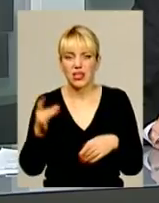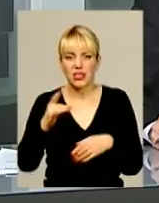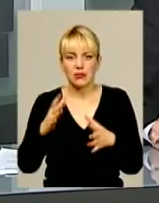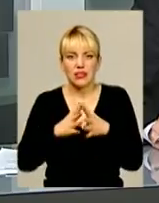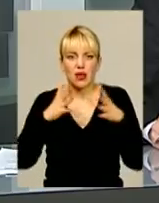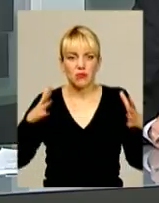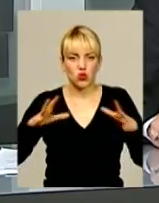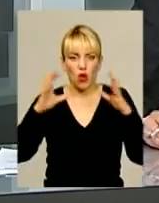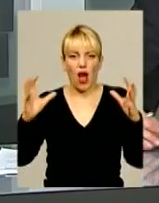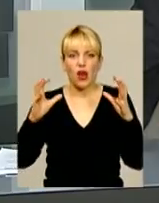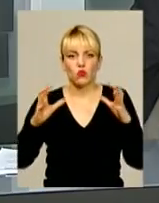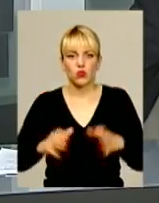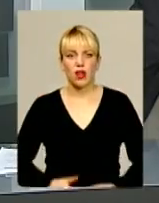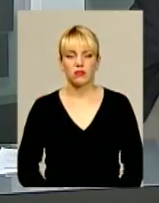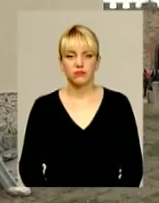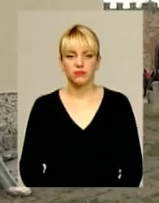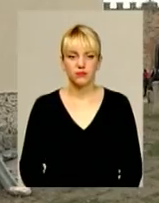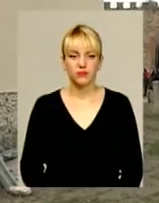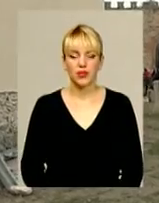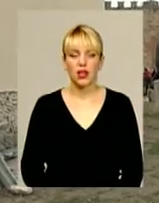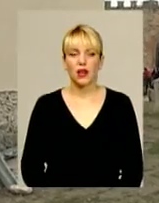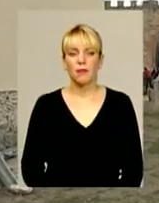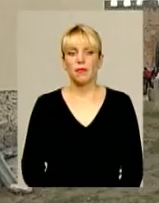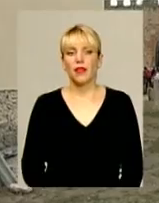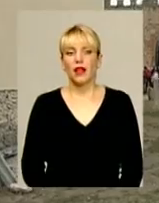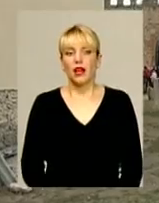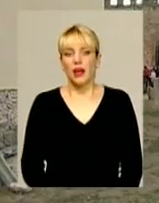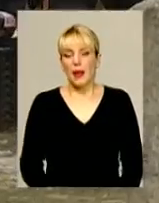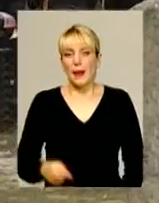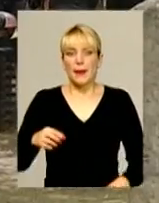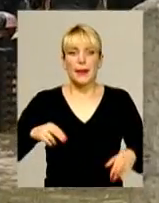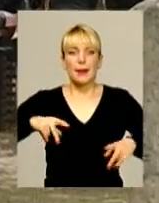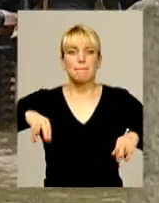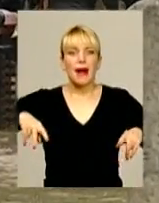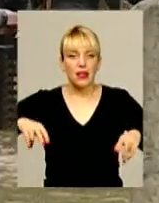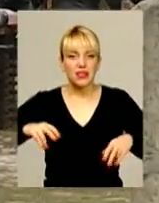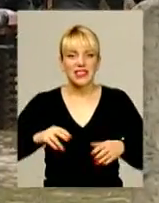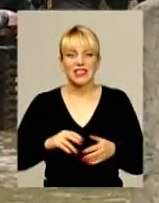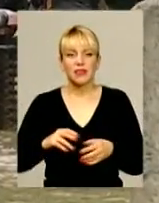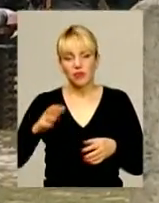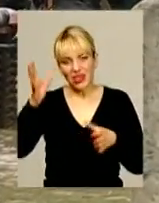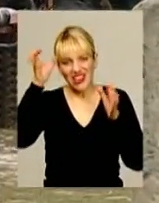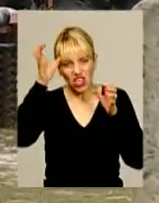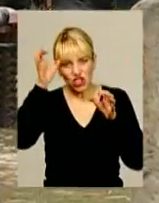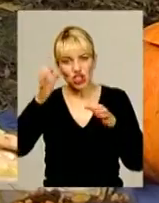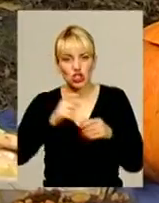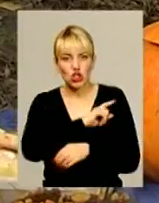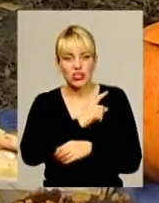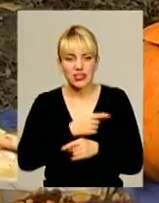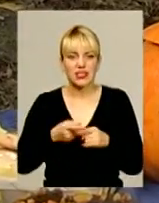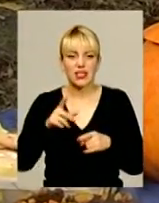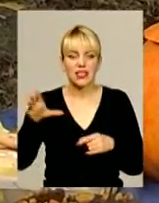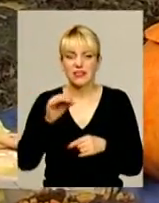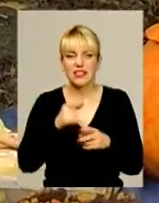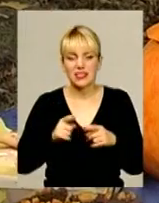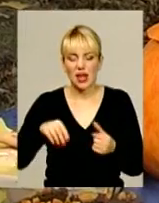подробиці далі в сюжеті. Шалений бал нечистої сили, трішки українських смаколиків, дрібка історій кохання та усе